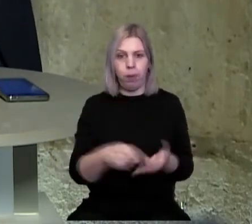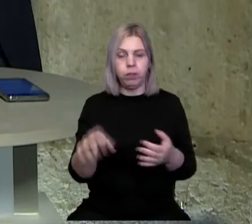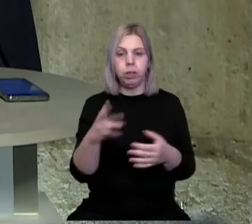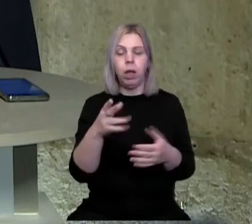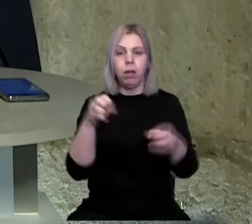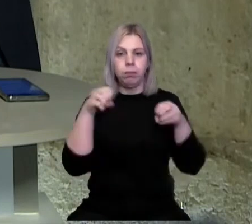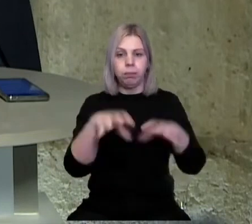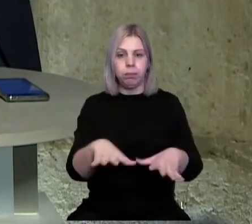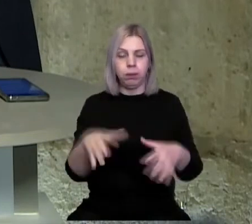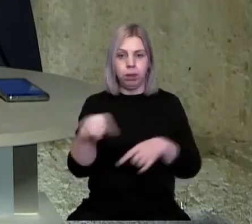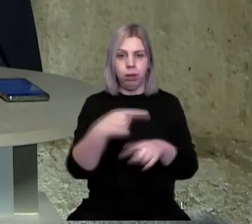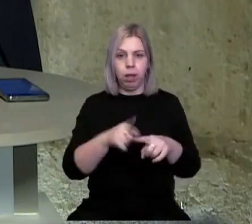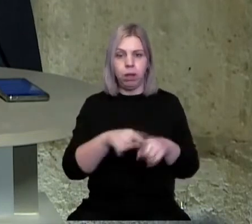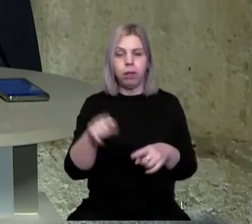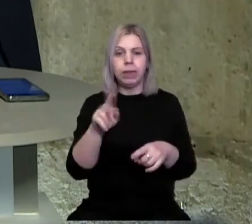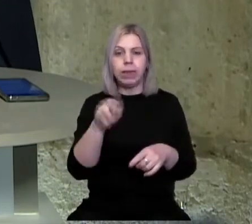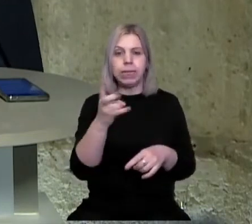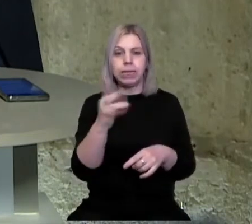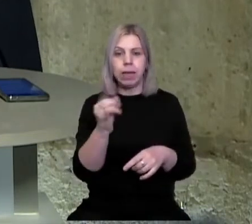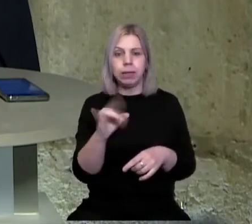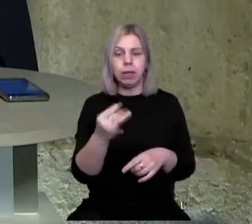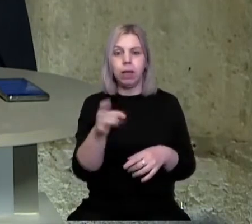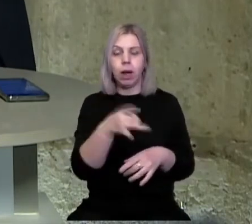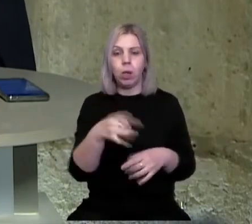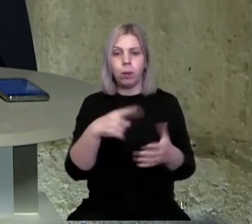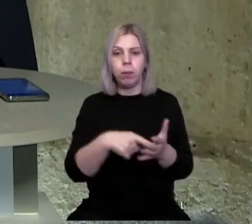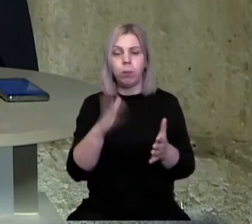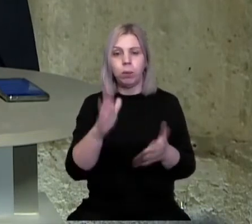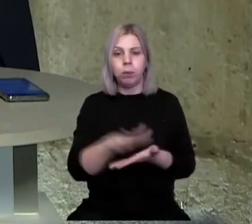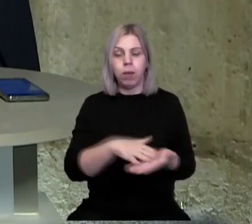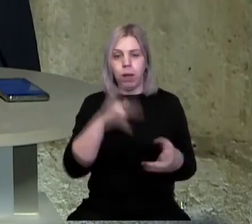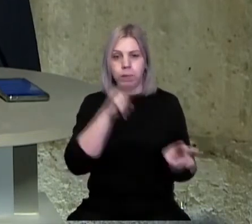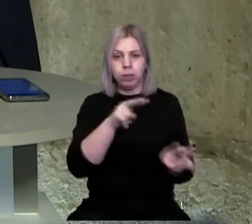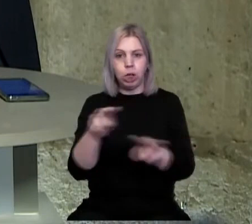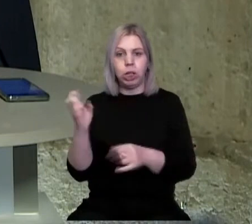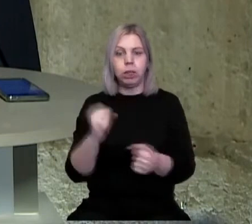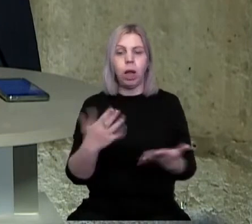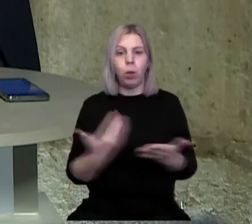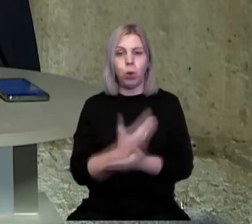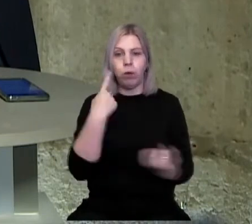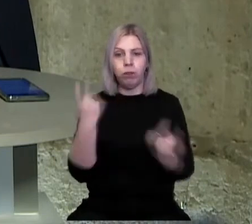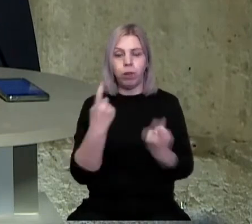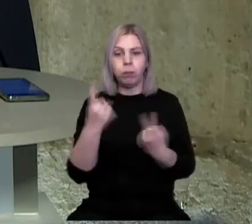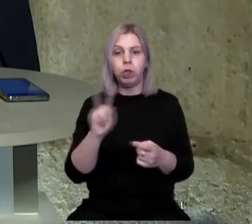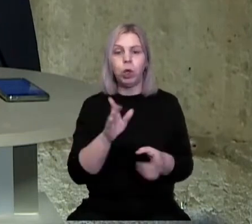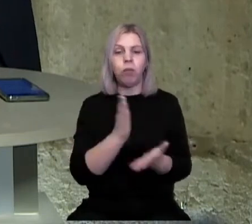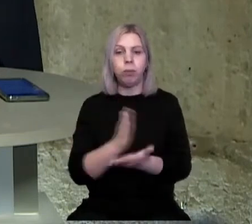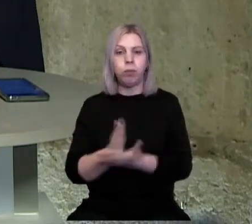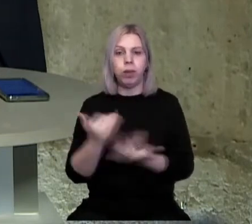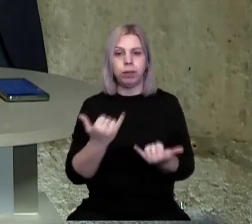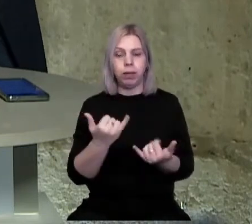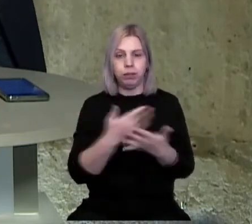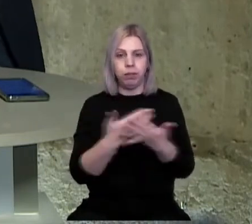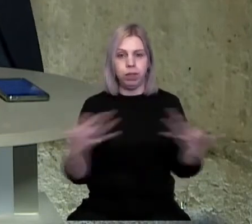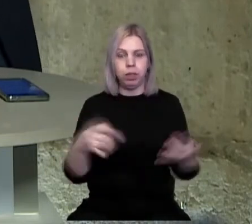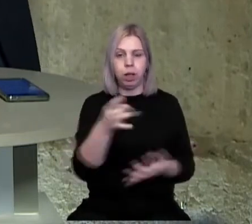'єкт критичної інфраструктури в Деснянському районі міста. Будемо надалі стежити за оновленою інформацією, що відбувається наразі в